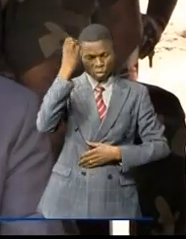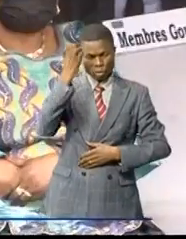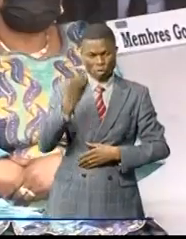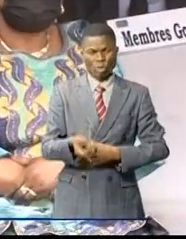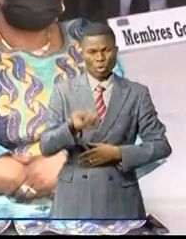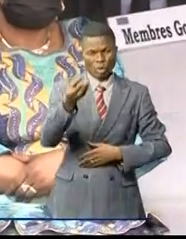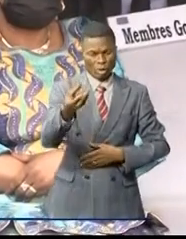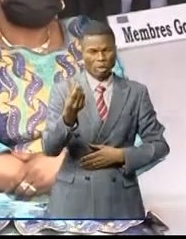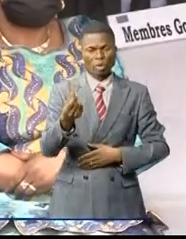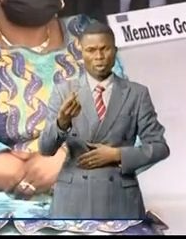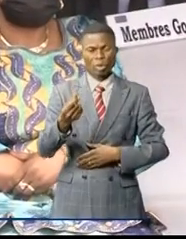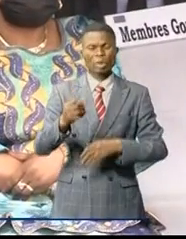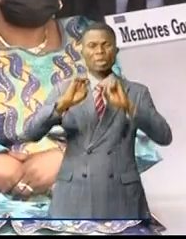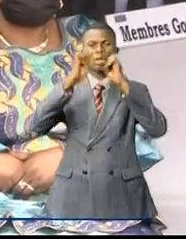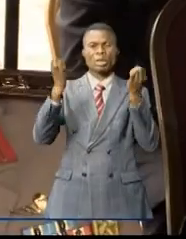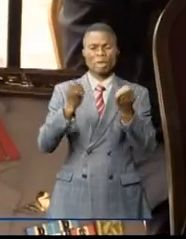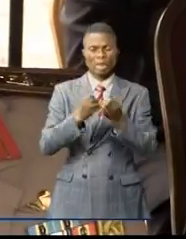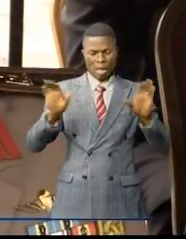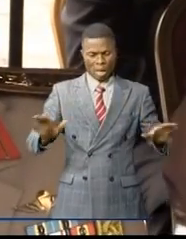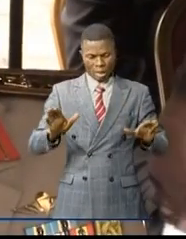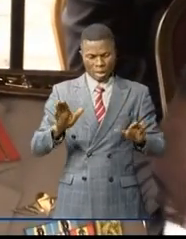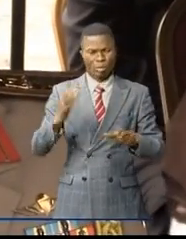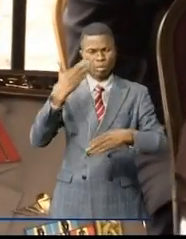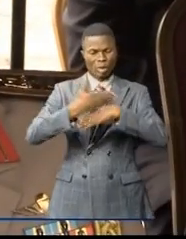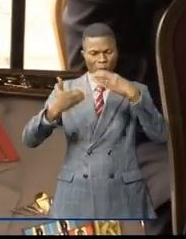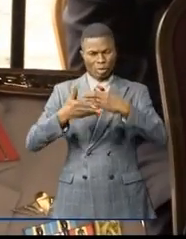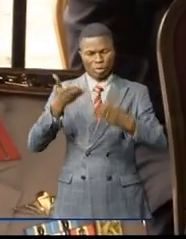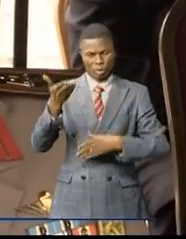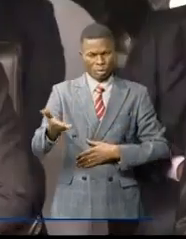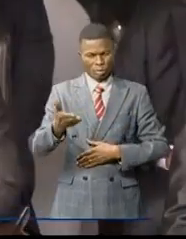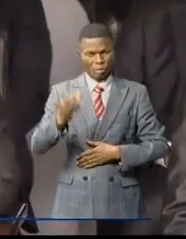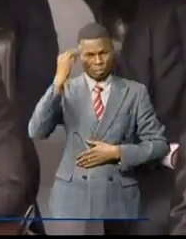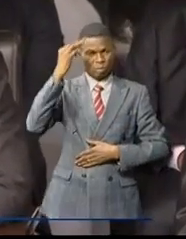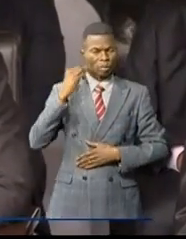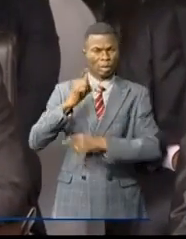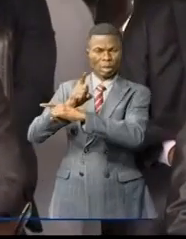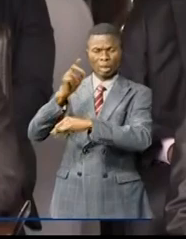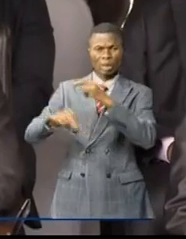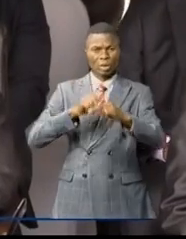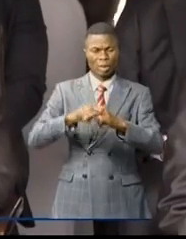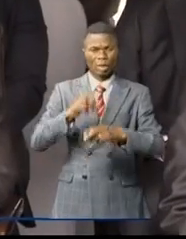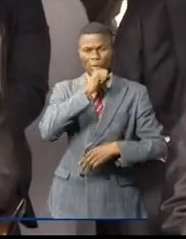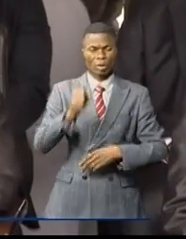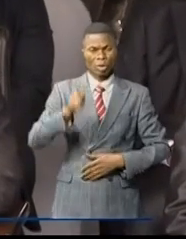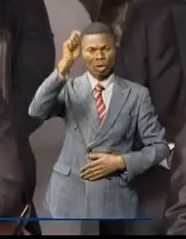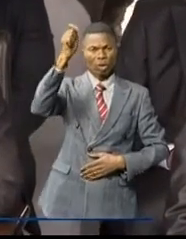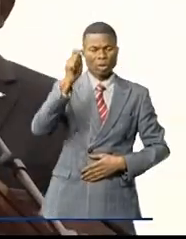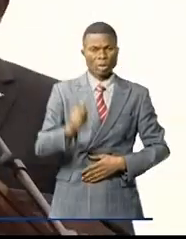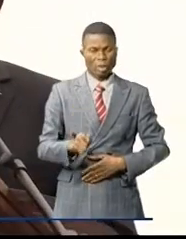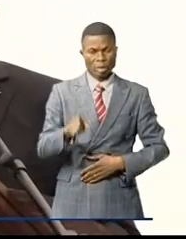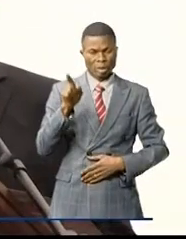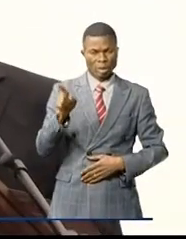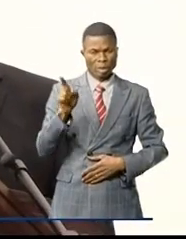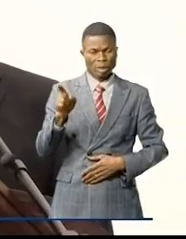exécutés par l'entreprise arabe Contractor. Le ministre de la Défense Nationale et ancien combattant Gilbert